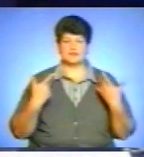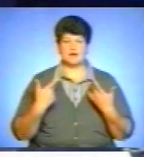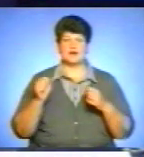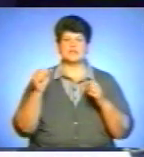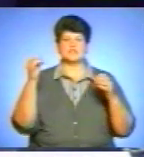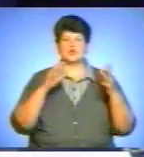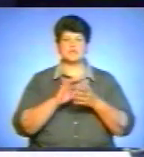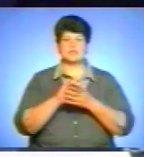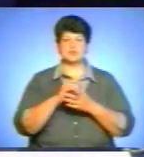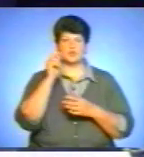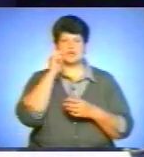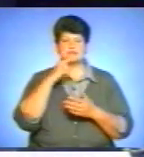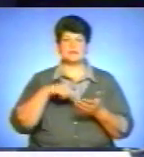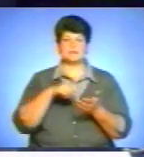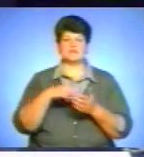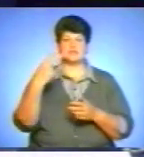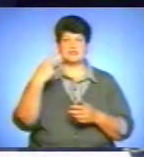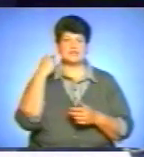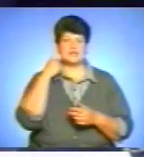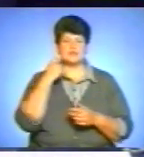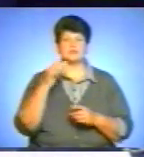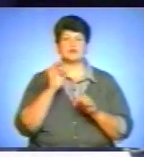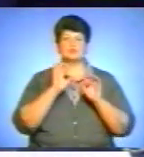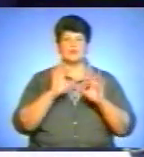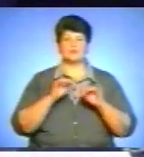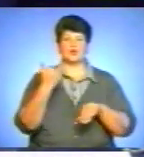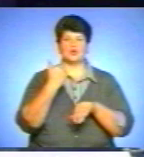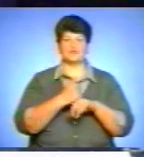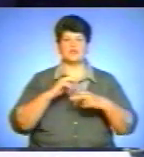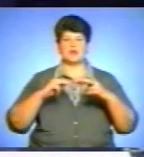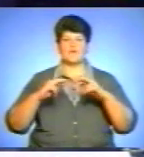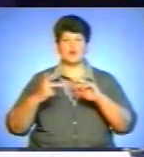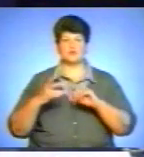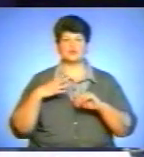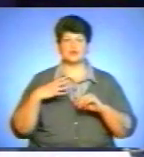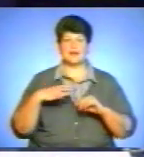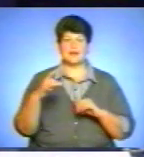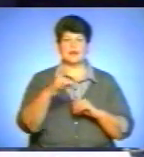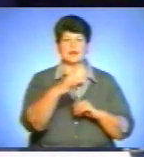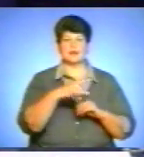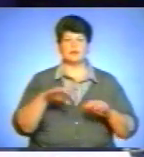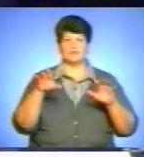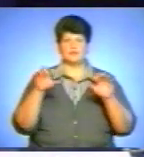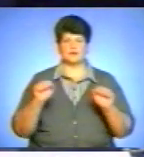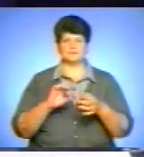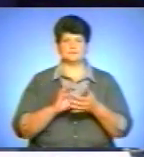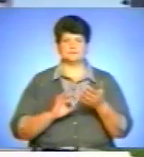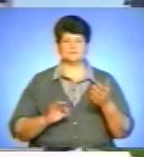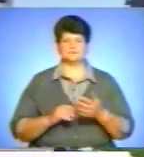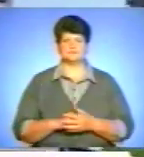українських міст з 20-ти річчям та розповів про головні реформи, що чекають регіональну владу. Докладніше у сюжеті.